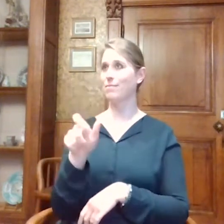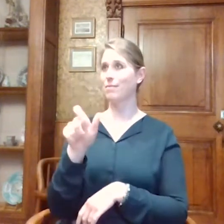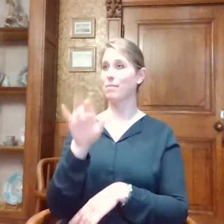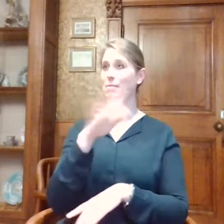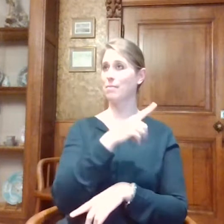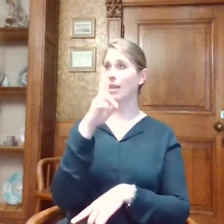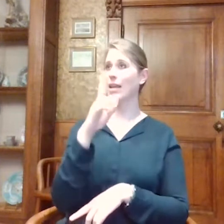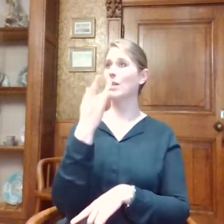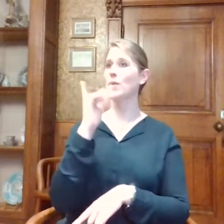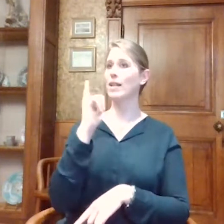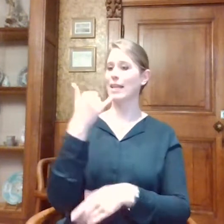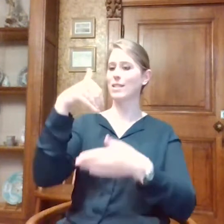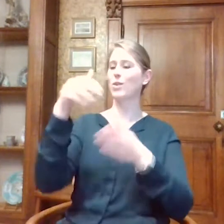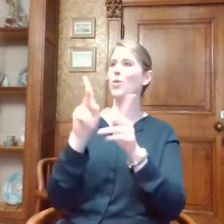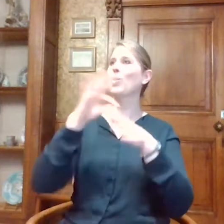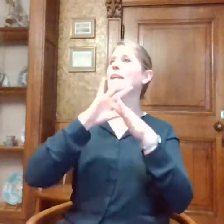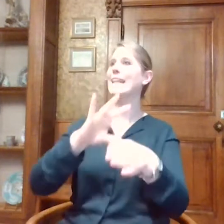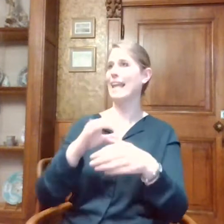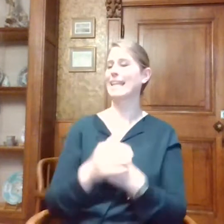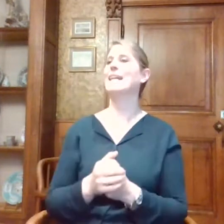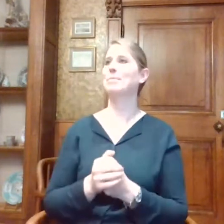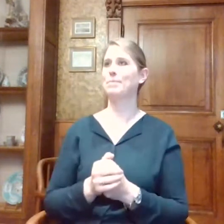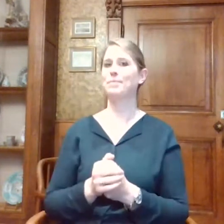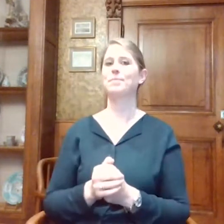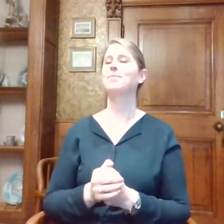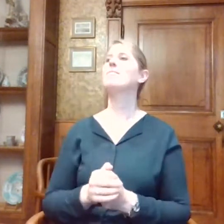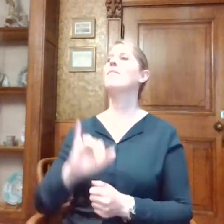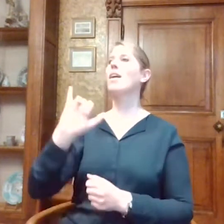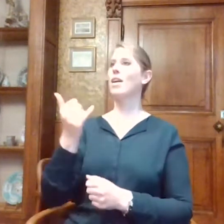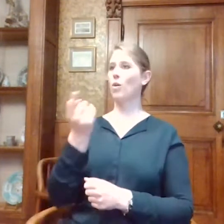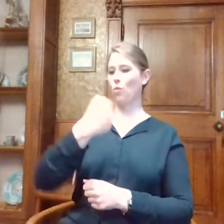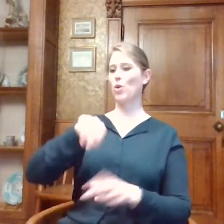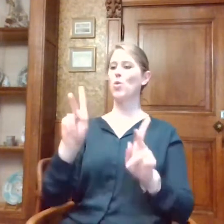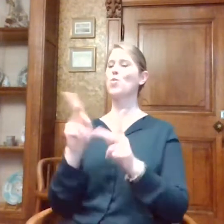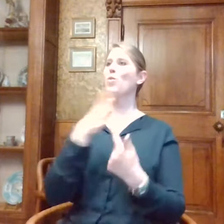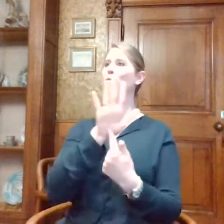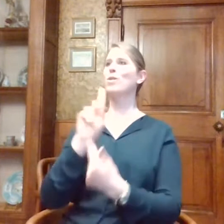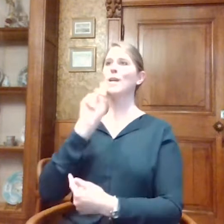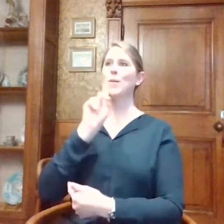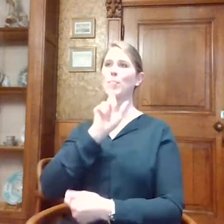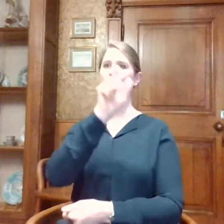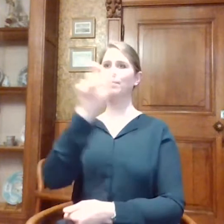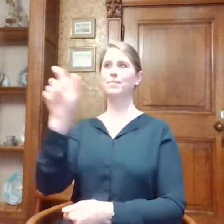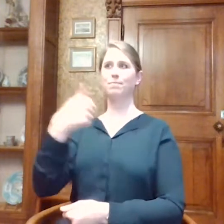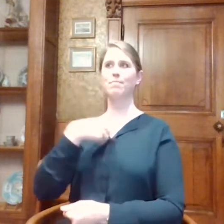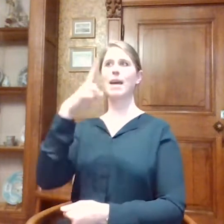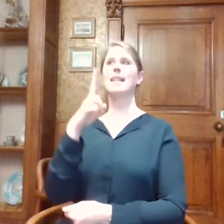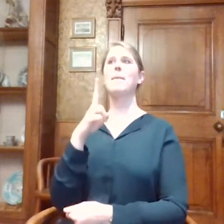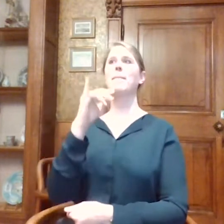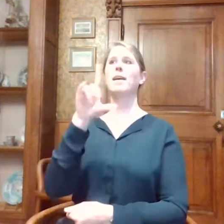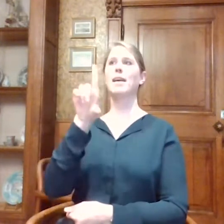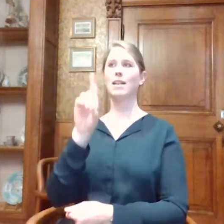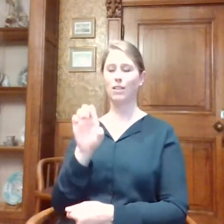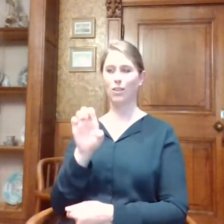Hilde, dat jij nog een kleine introductie zal doen en dan wat beginnen. Ja, dus we gaan ons kort nog eventjes voorstellen. Dus ik ben Hilde van Himmelrijk.